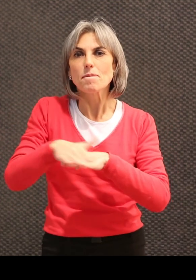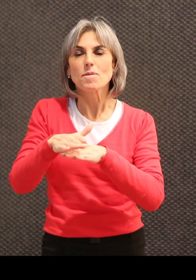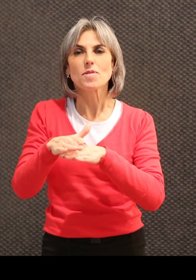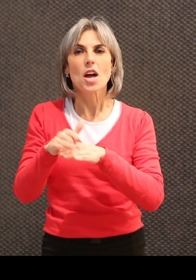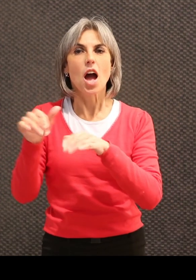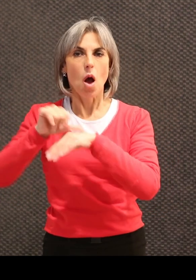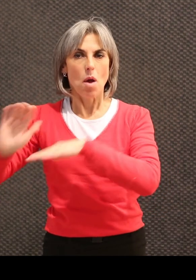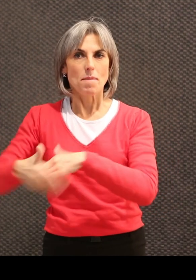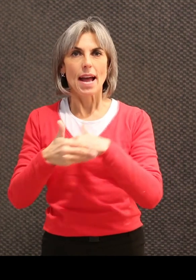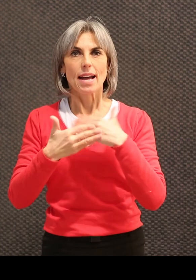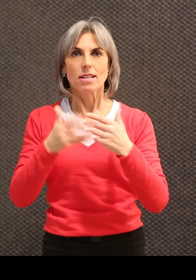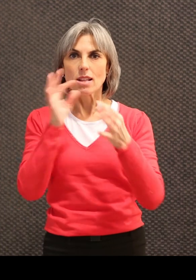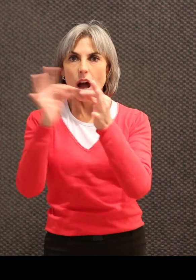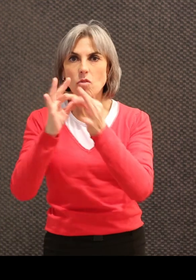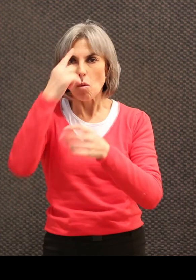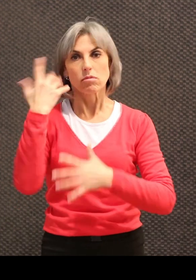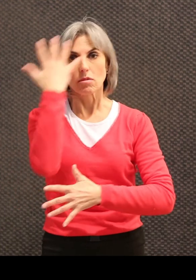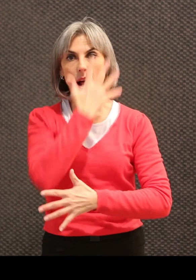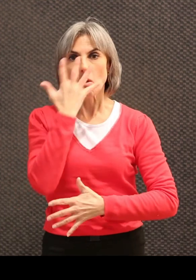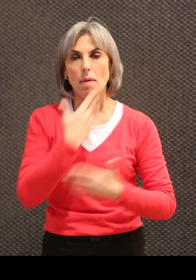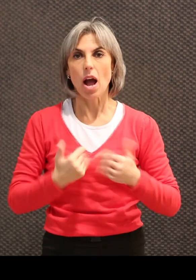aménagé la salle de bain pour moi entièrement.